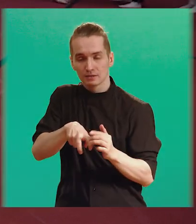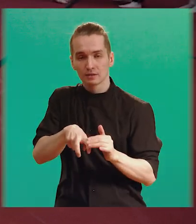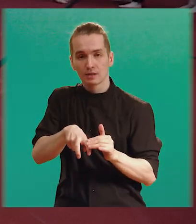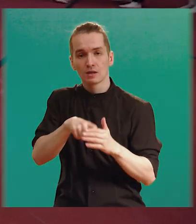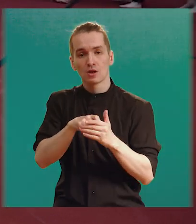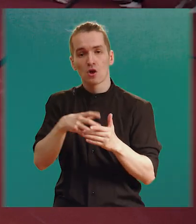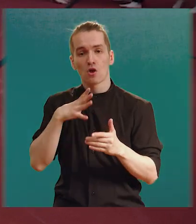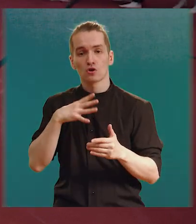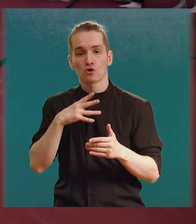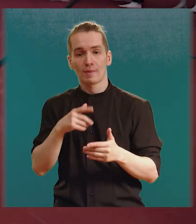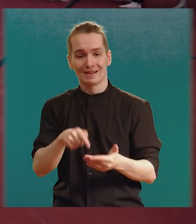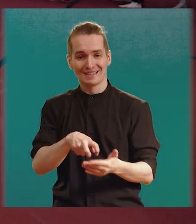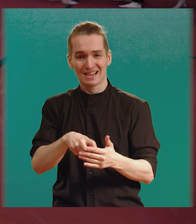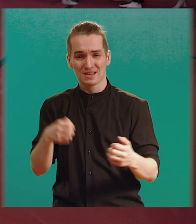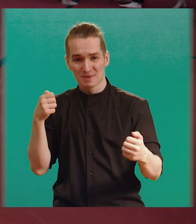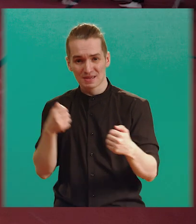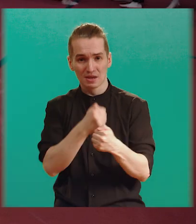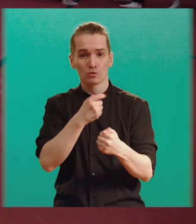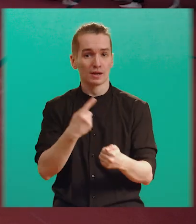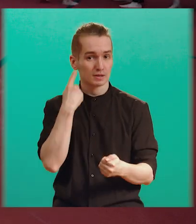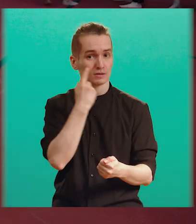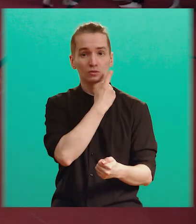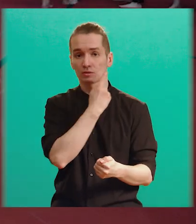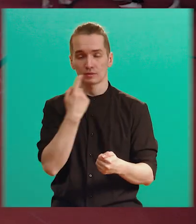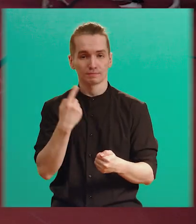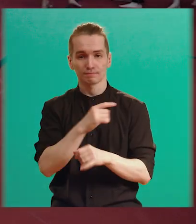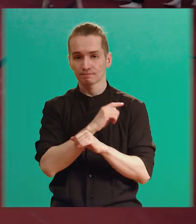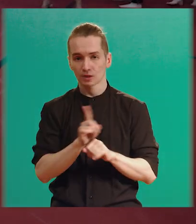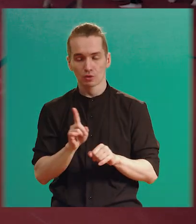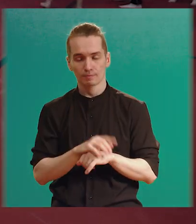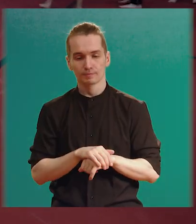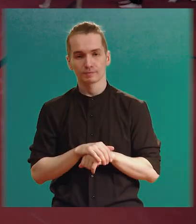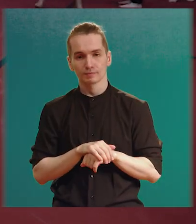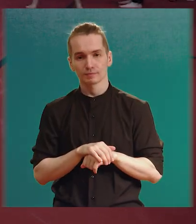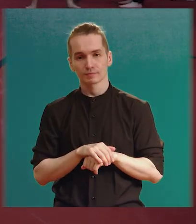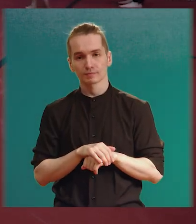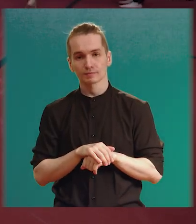чтобы коленка себе не зарядить ни в глаз, ни в лоб, ни в щеку. Давай, пробуем.